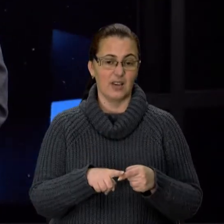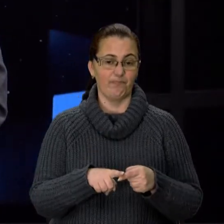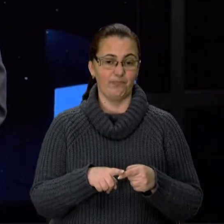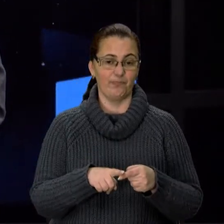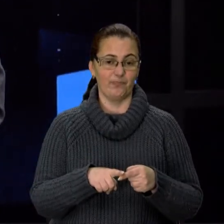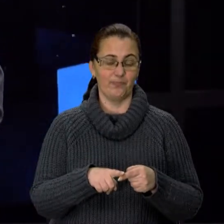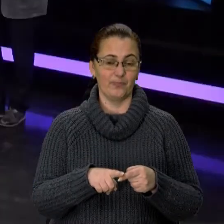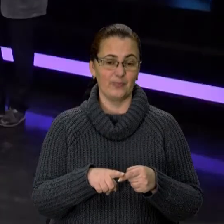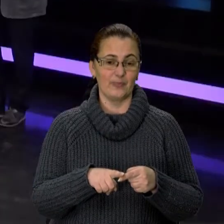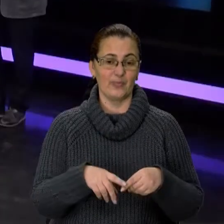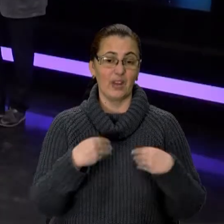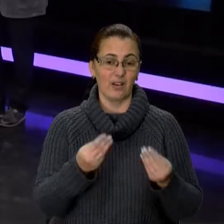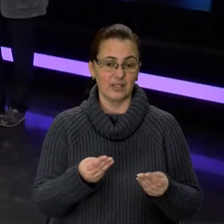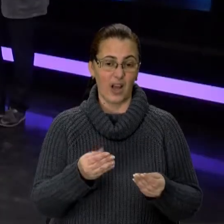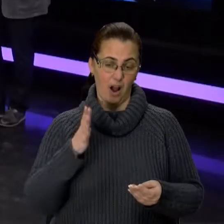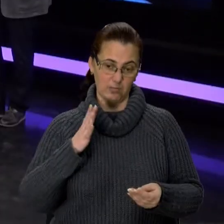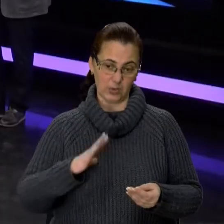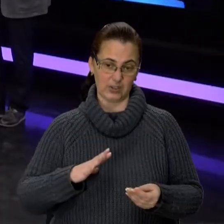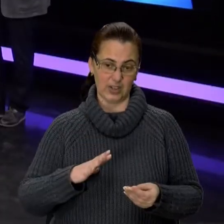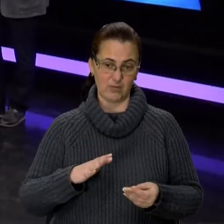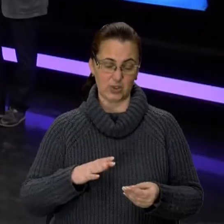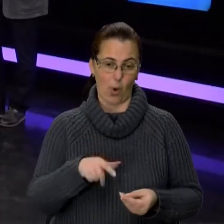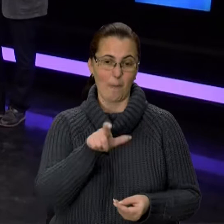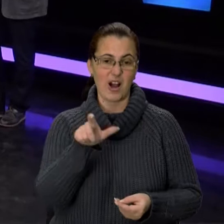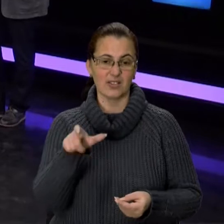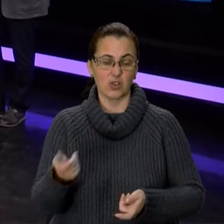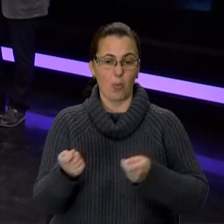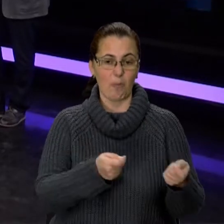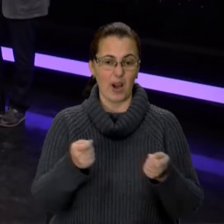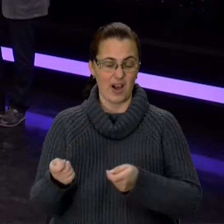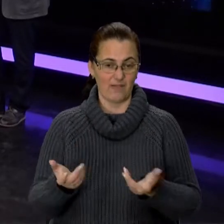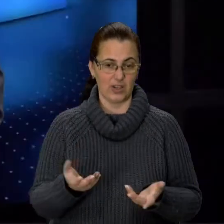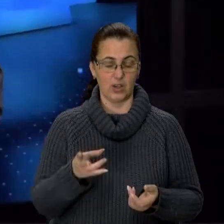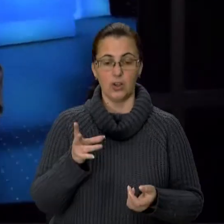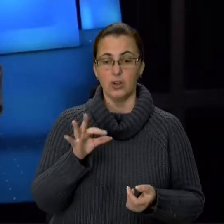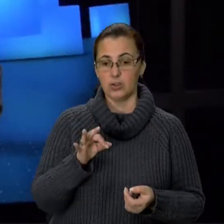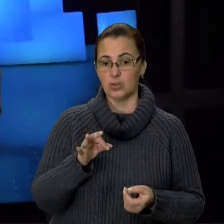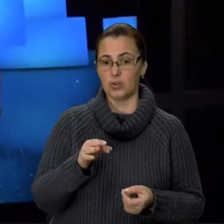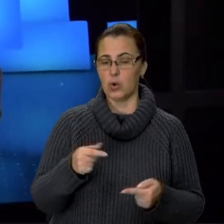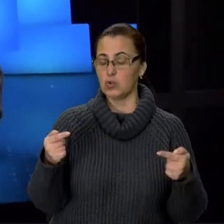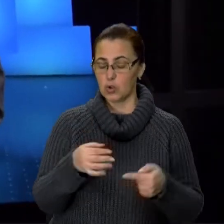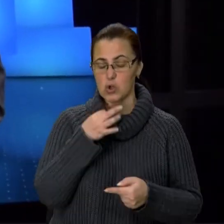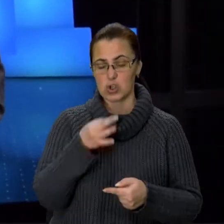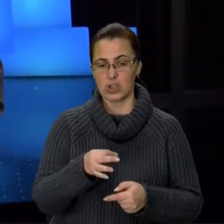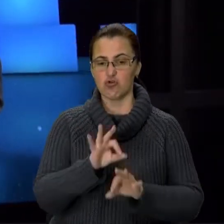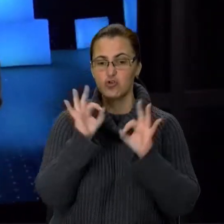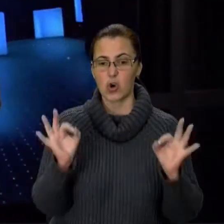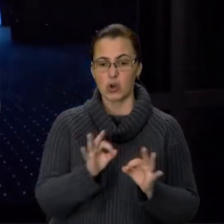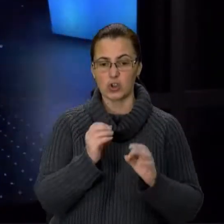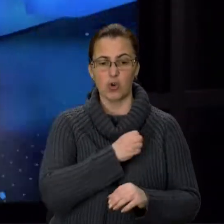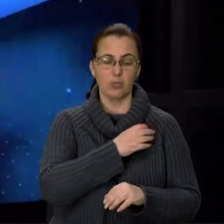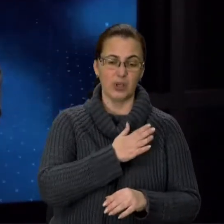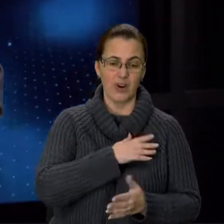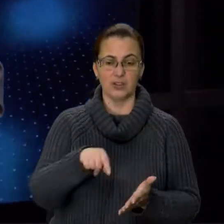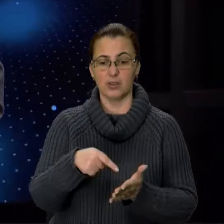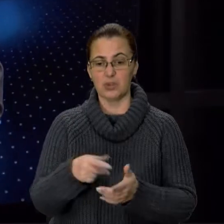дасть протриматися пасажирським перевезенням. Але я можу з впевністю сказати, що нічого, ні в комунальних, ні в приватних